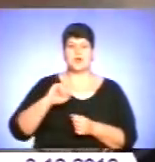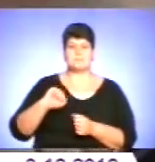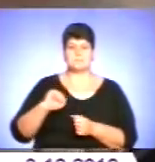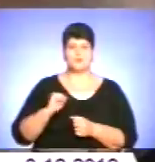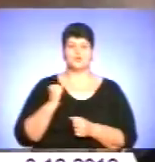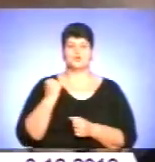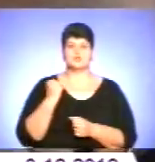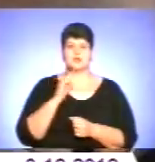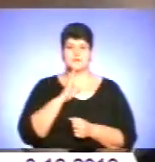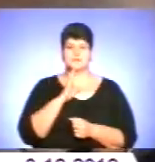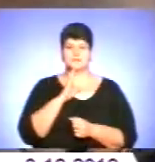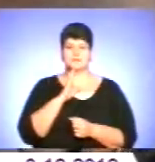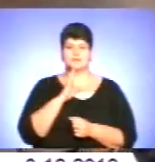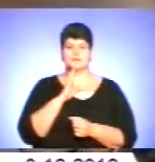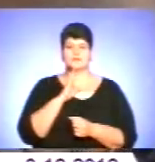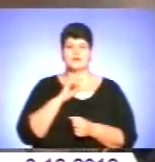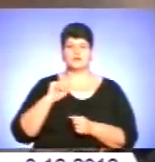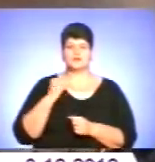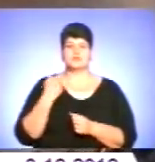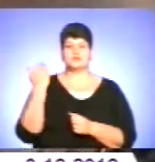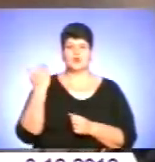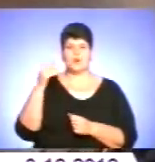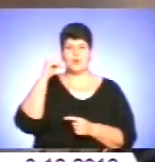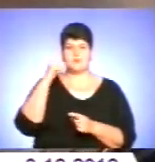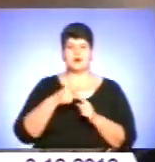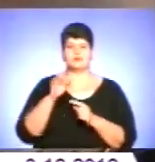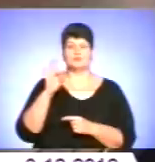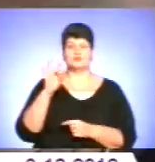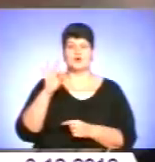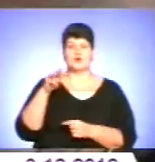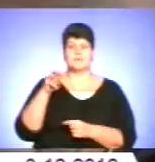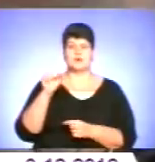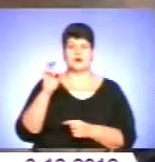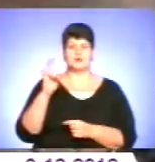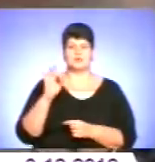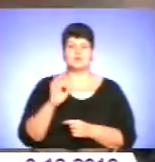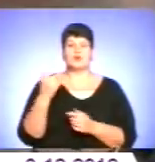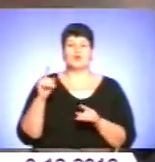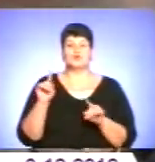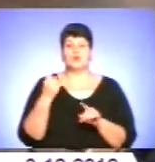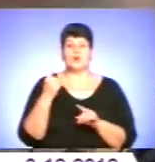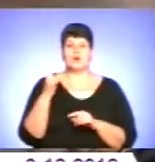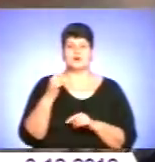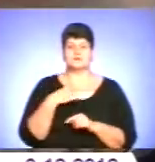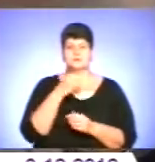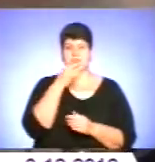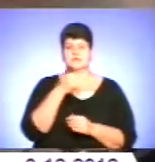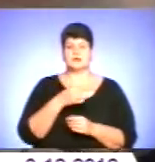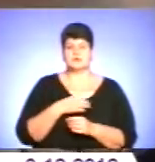дружила з його братом, з Романом. І одного разу вона мені сказала,